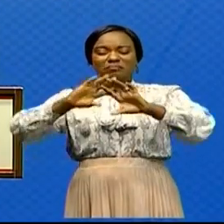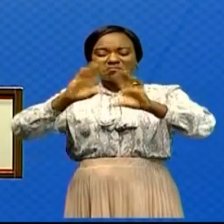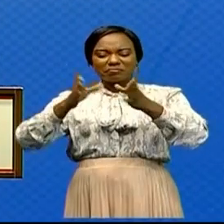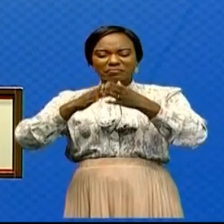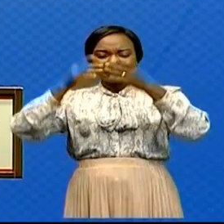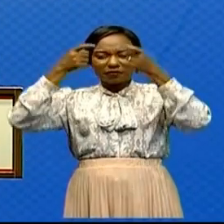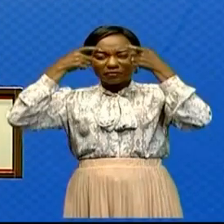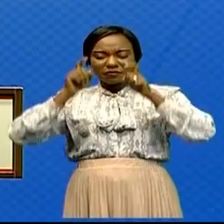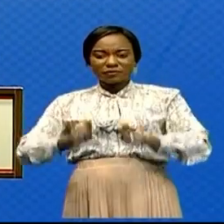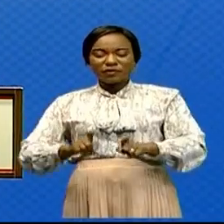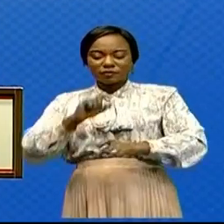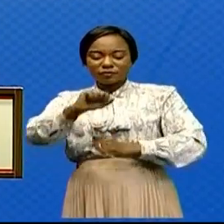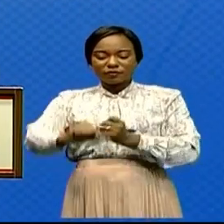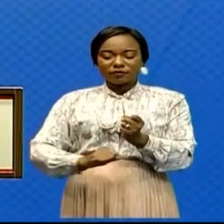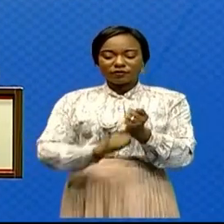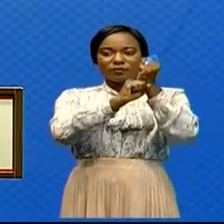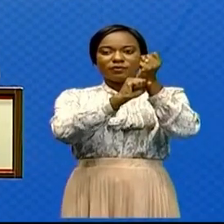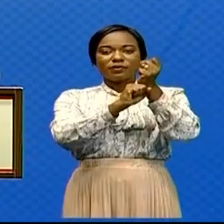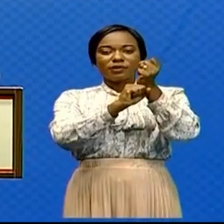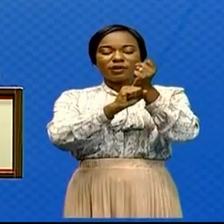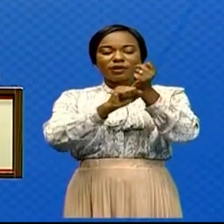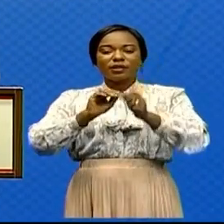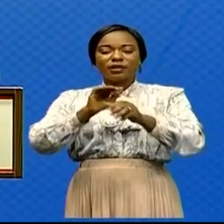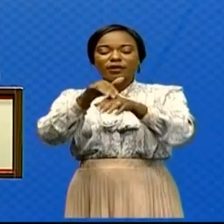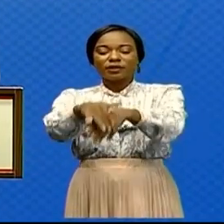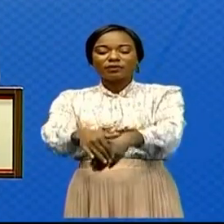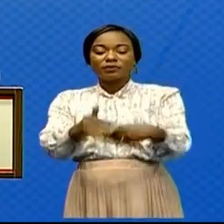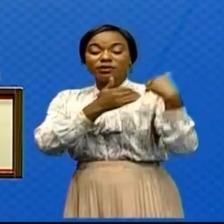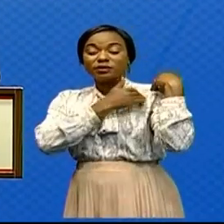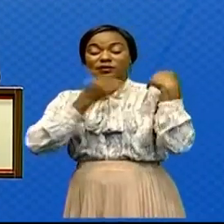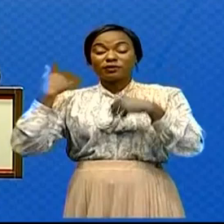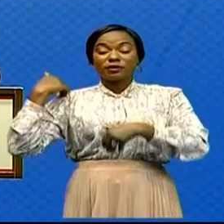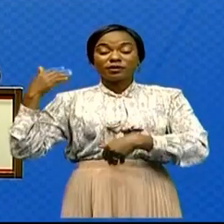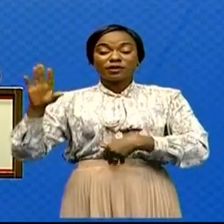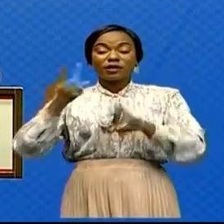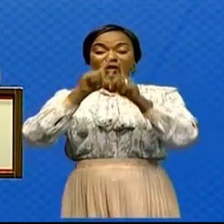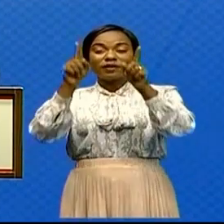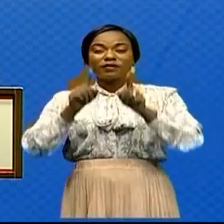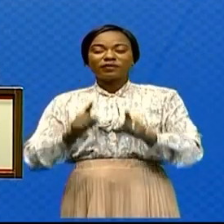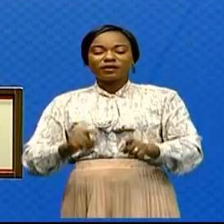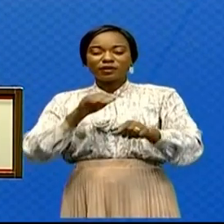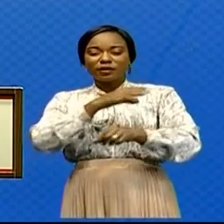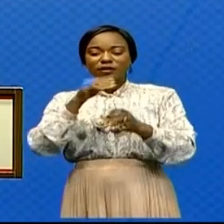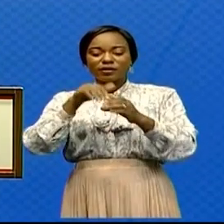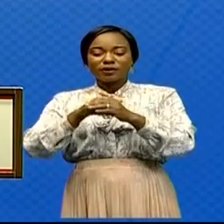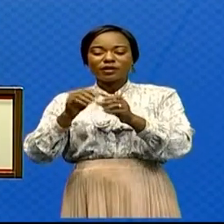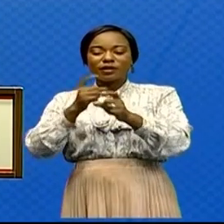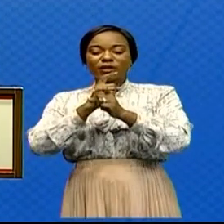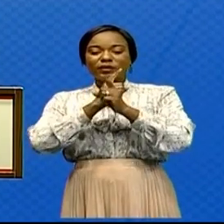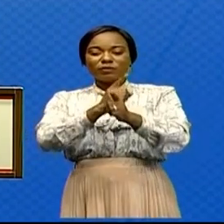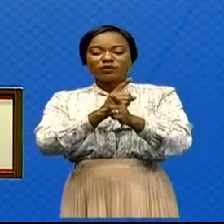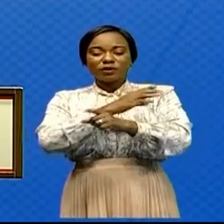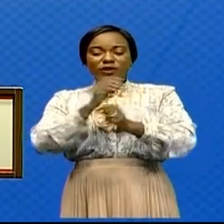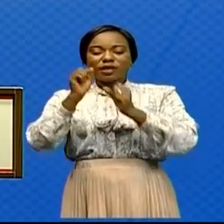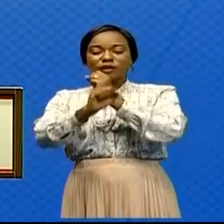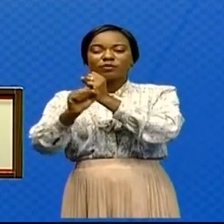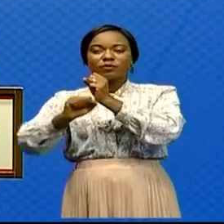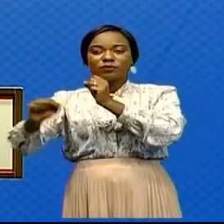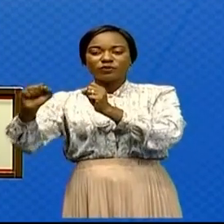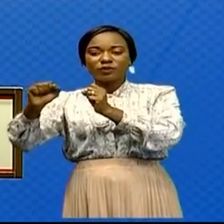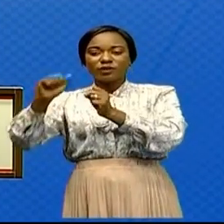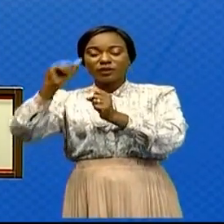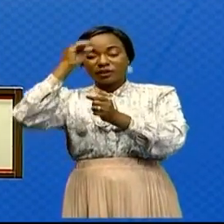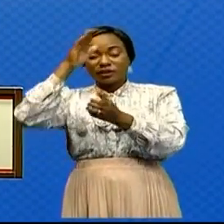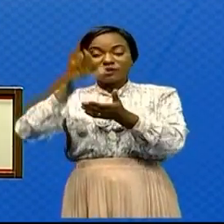assises viennent renforcer l'engagement du chef d'État africain dans la protection et de la promotion de la